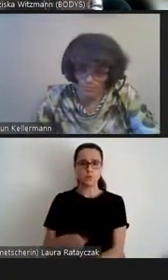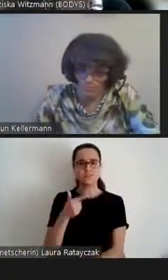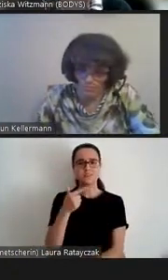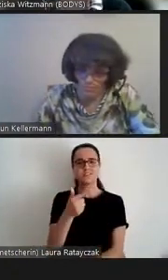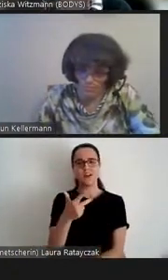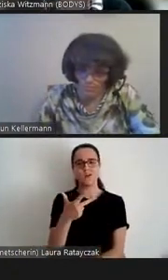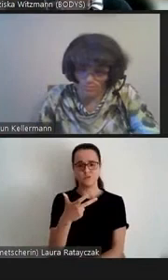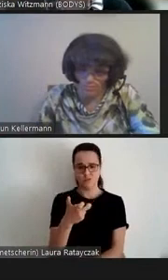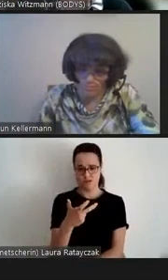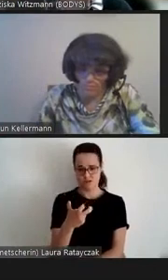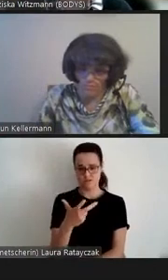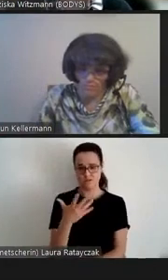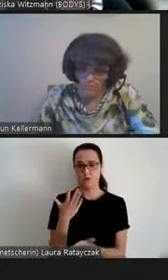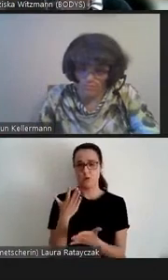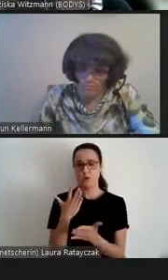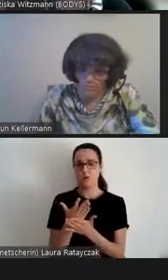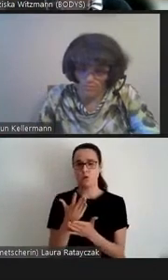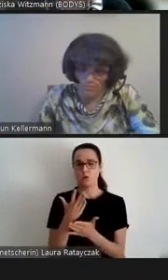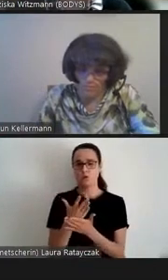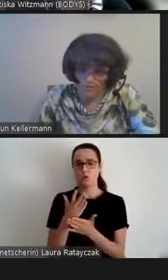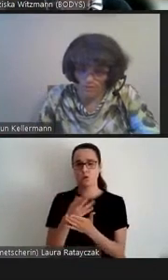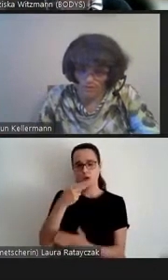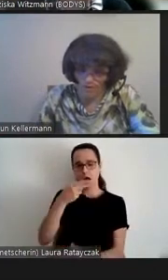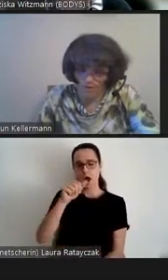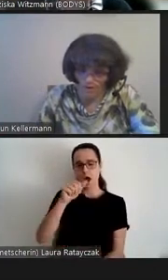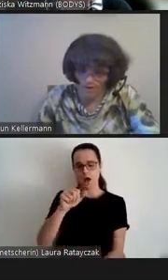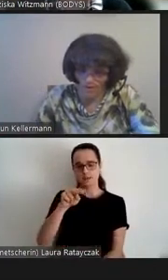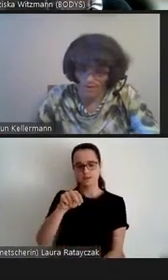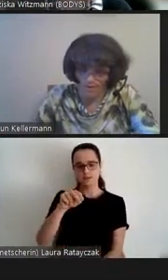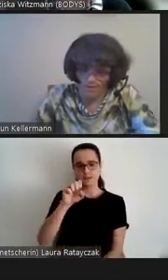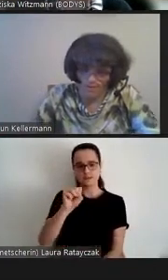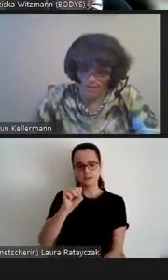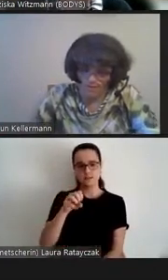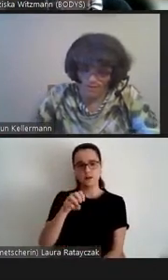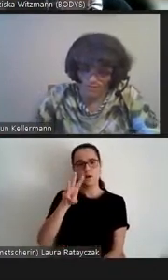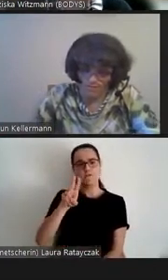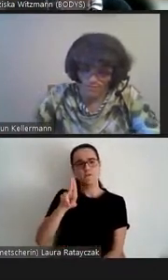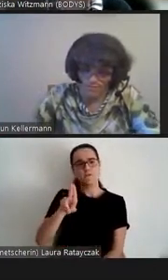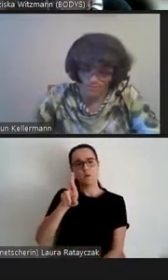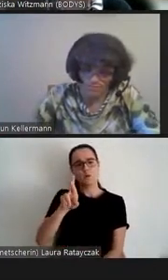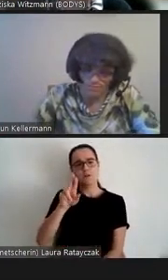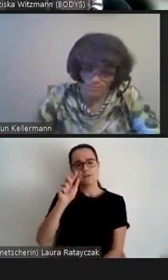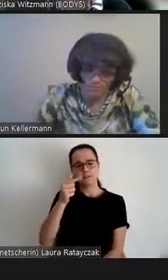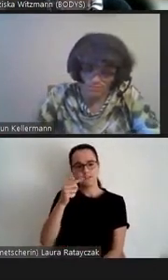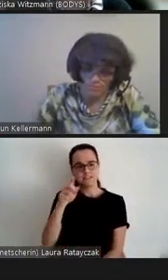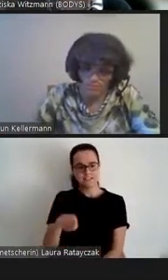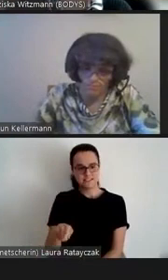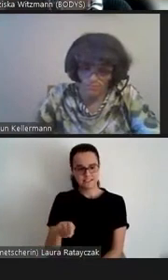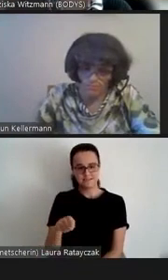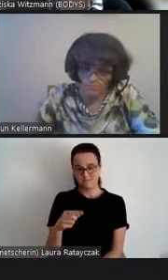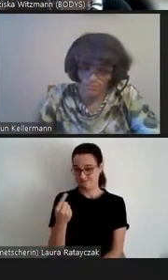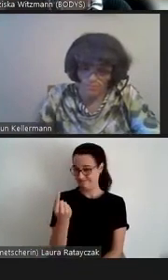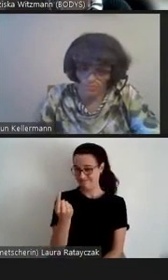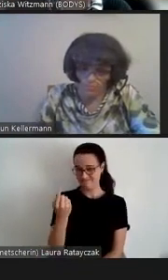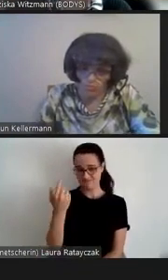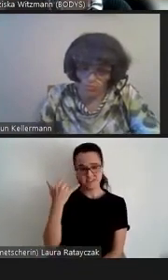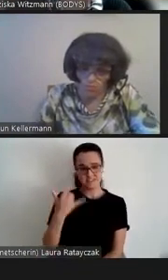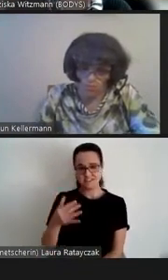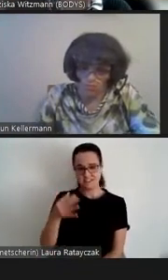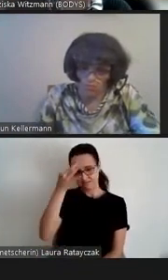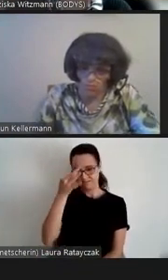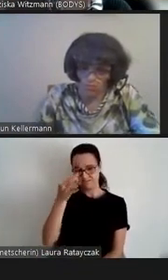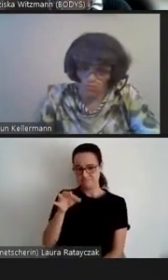Hans Mürz hierzu eine erste wichtige Arbeit